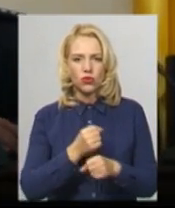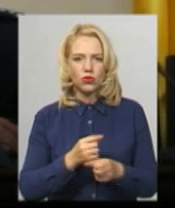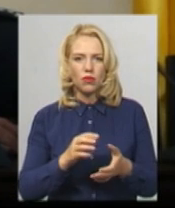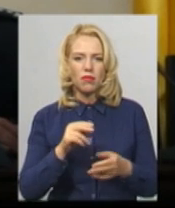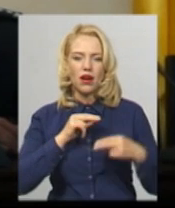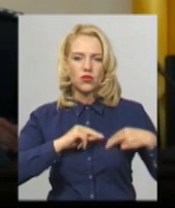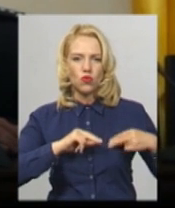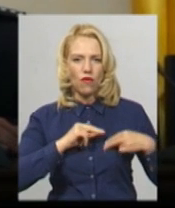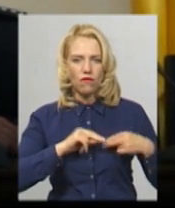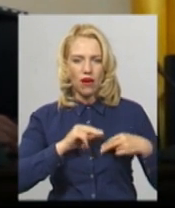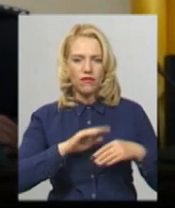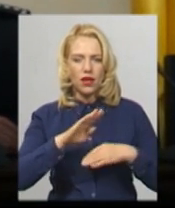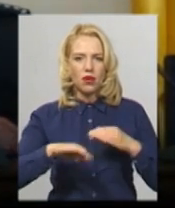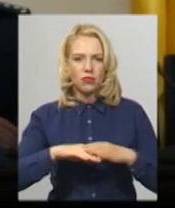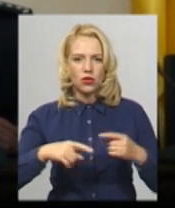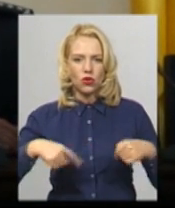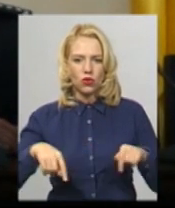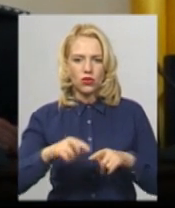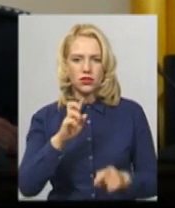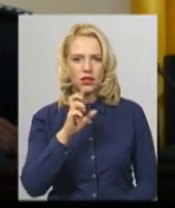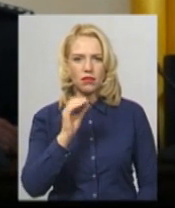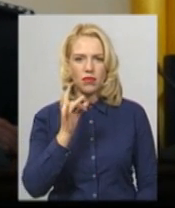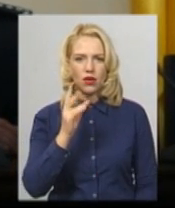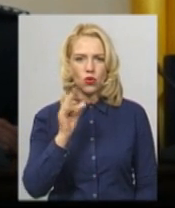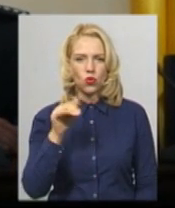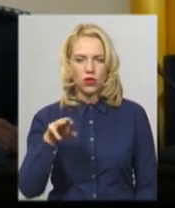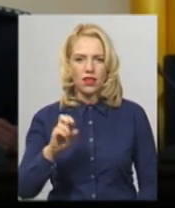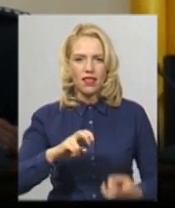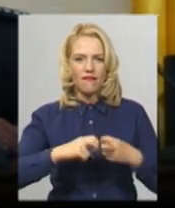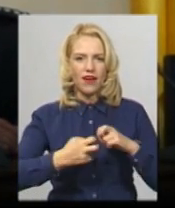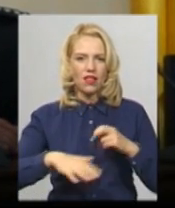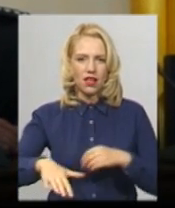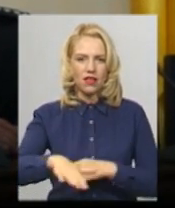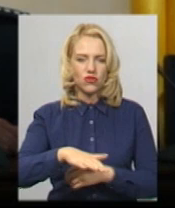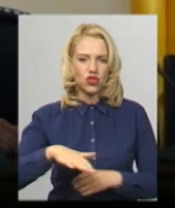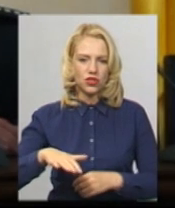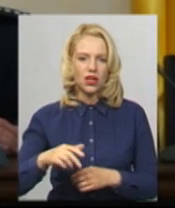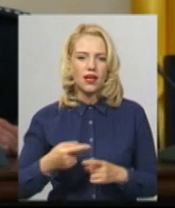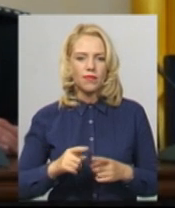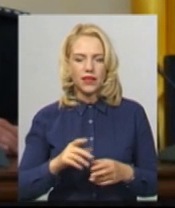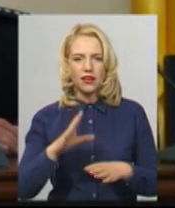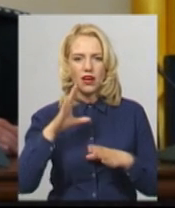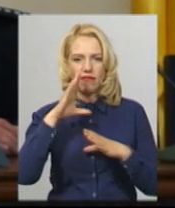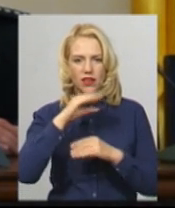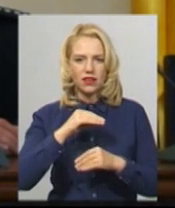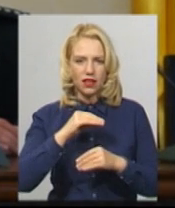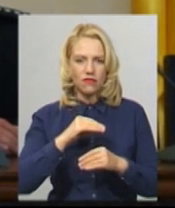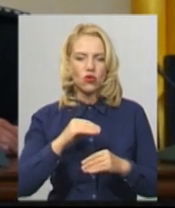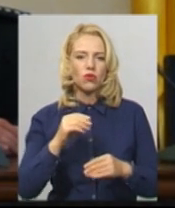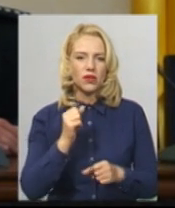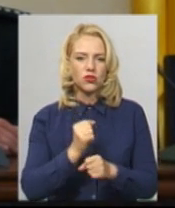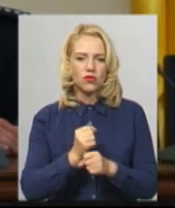в підрозділі «Беркут» на Франківщині і достатньо ефективно працював. На